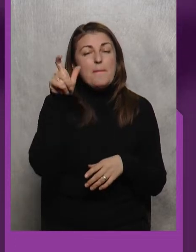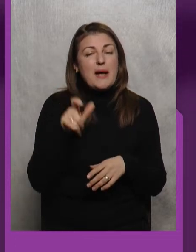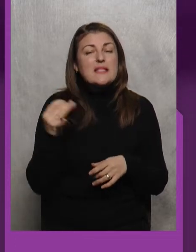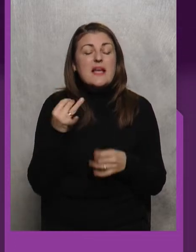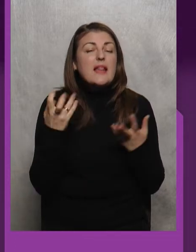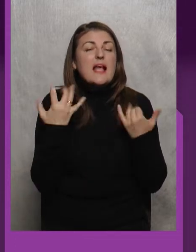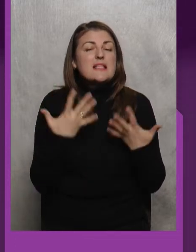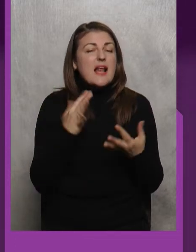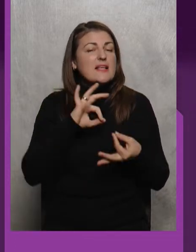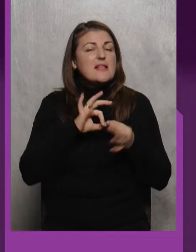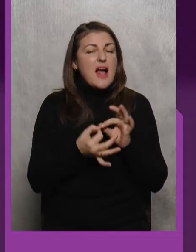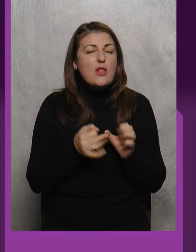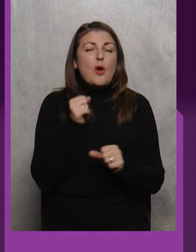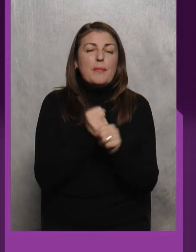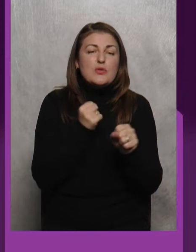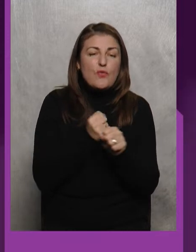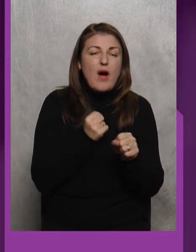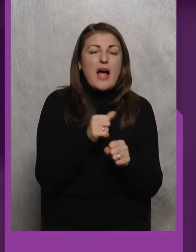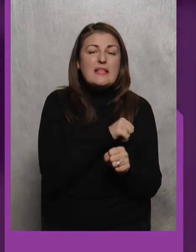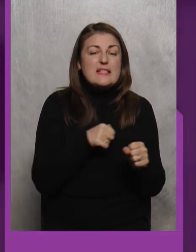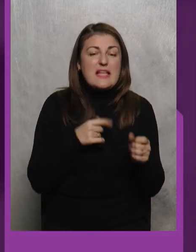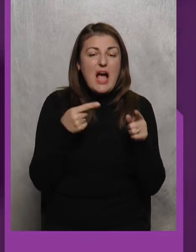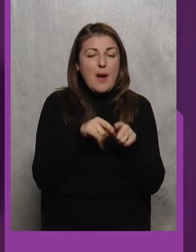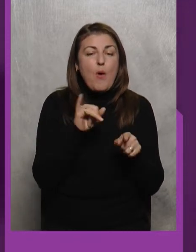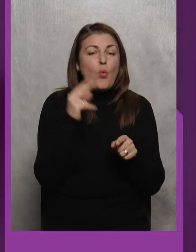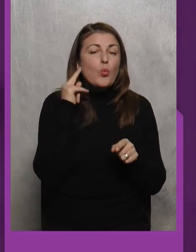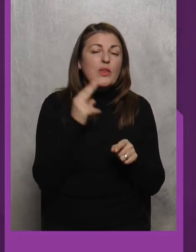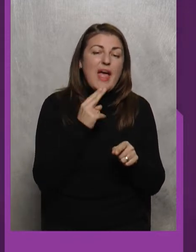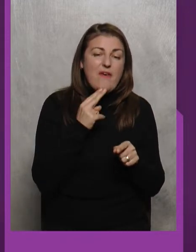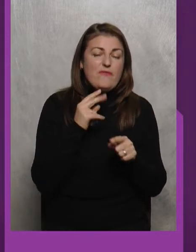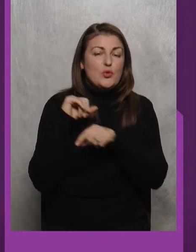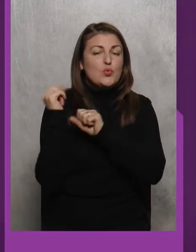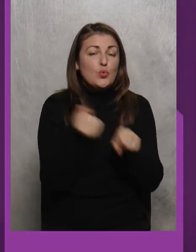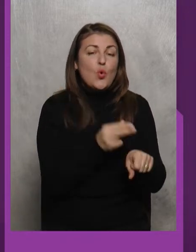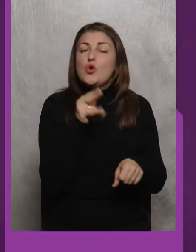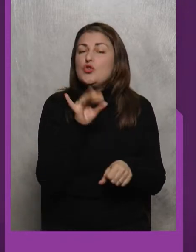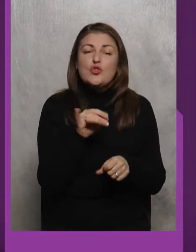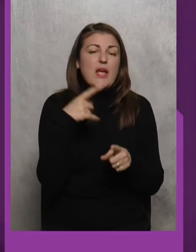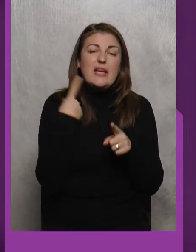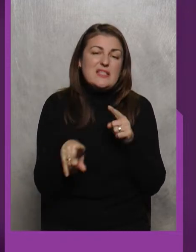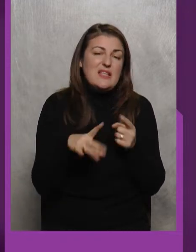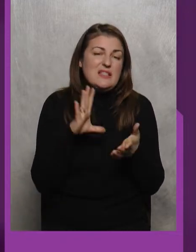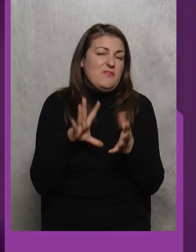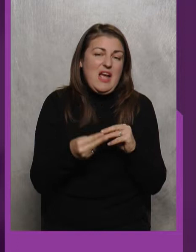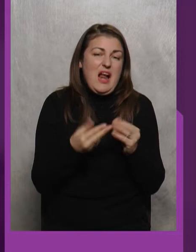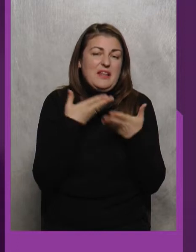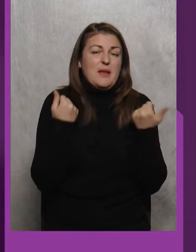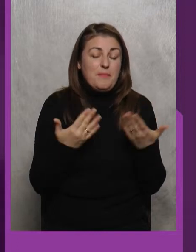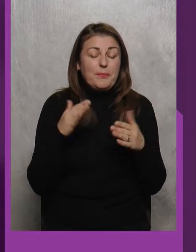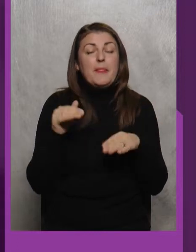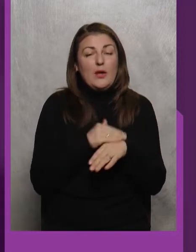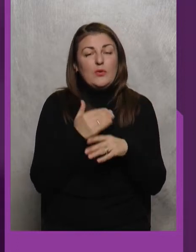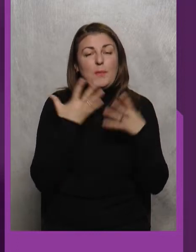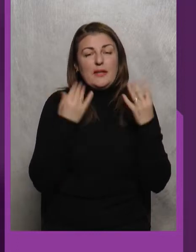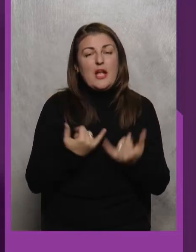Складно Працювати Саме У ДЕВ Дзюдо Чи Різниці Взагалі тої немає Добрий день